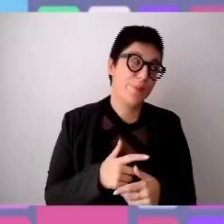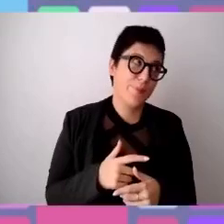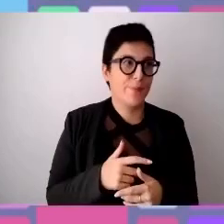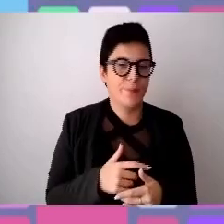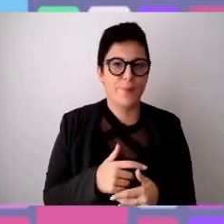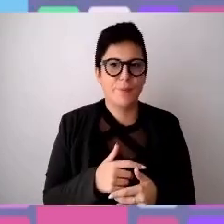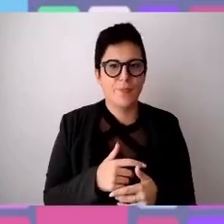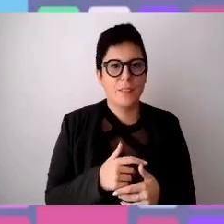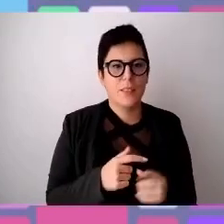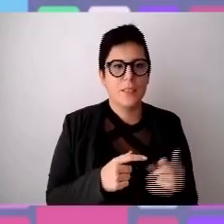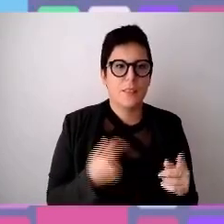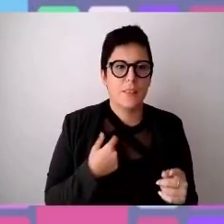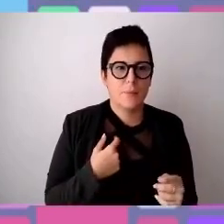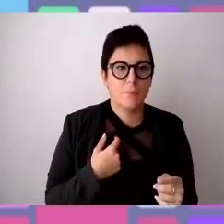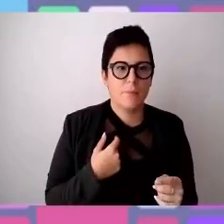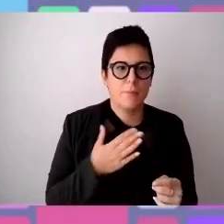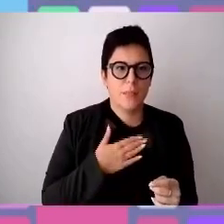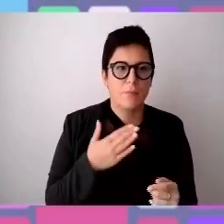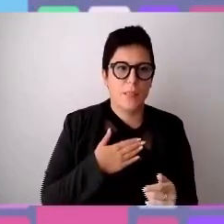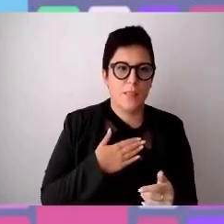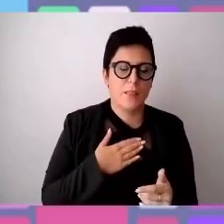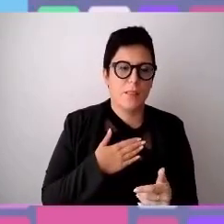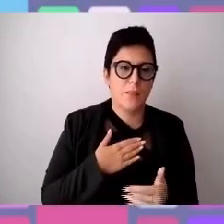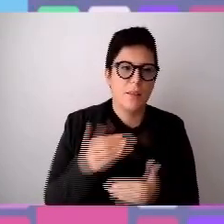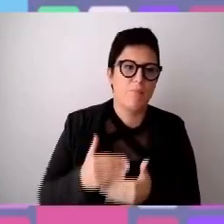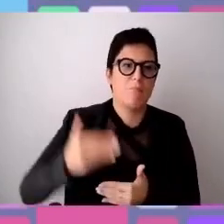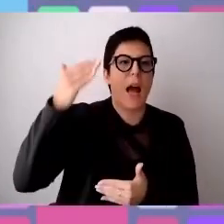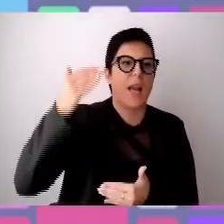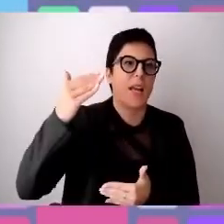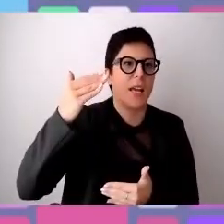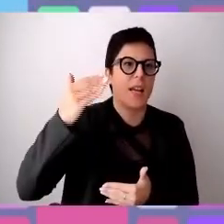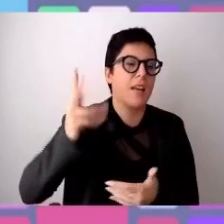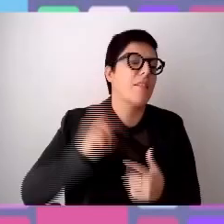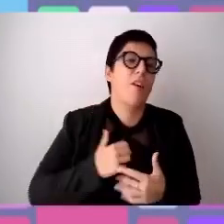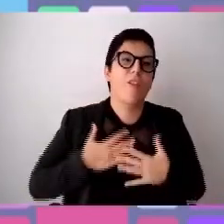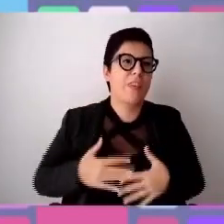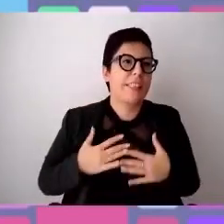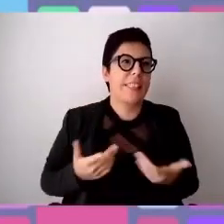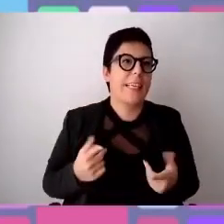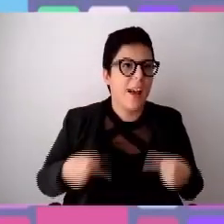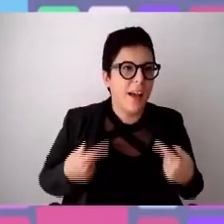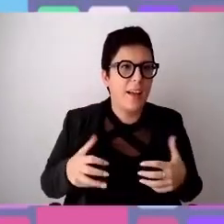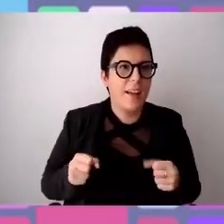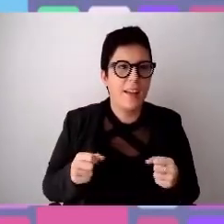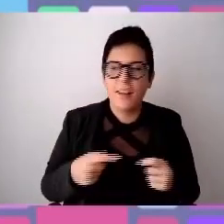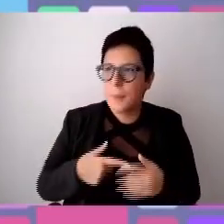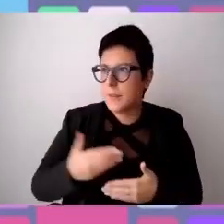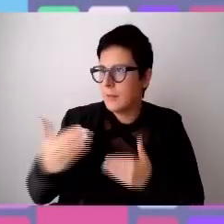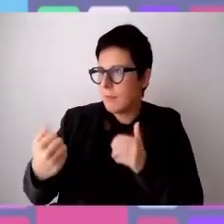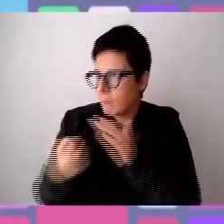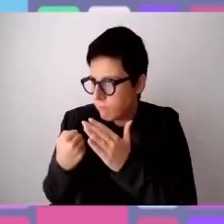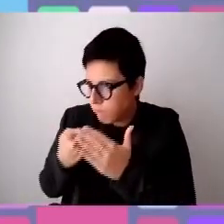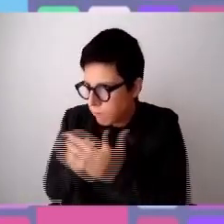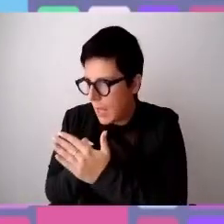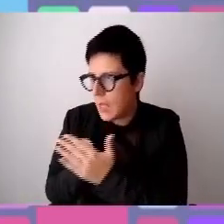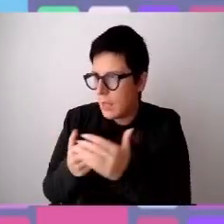per me restano invece le barriere architettoniche puramente per una questione fisica perché quelle quando ti ci scontri ci sono non